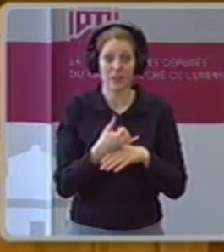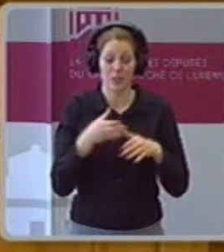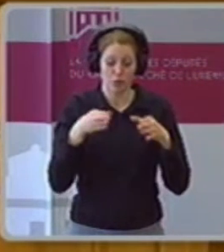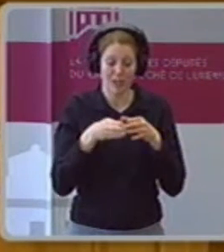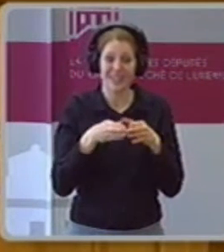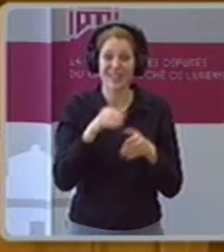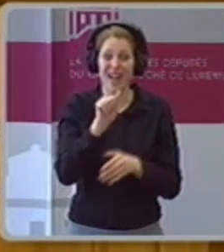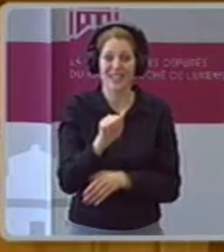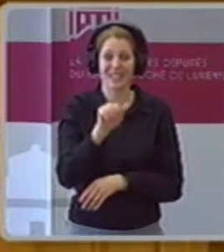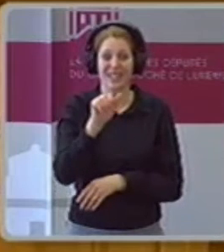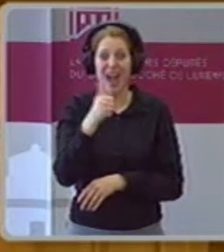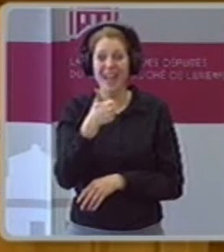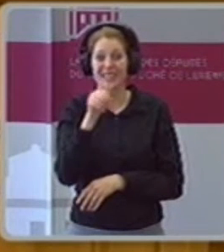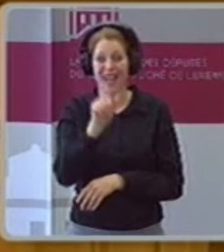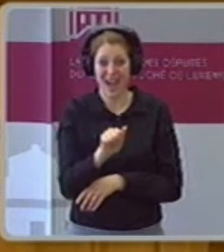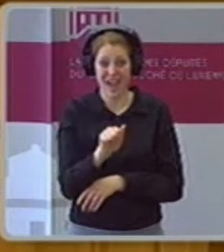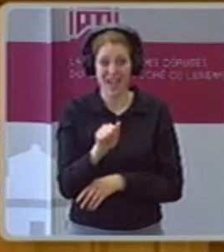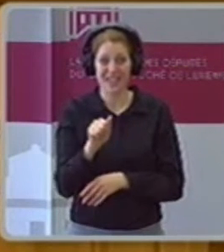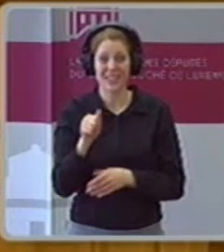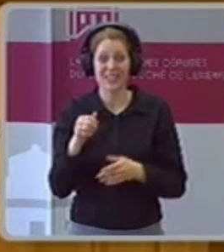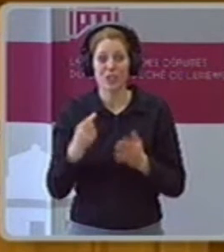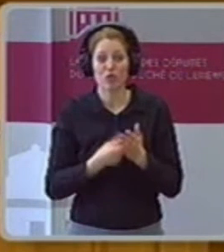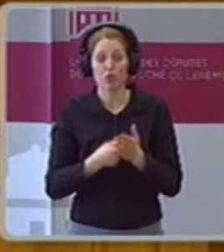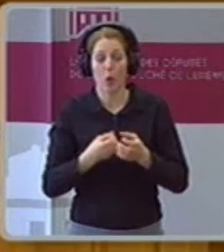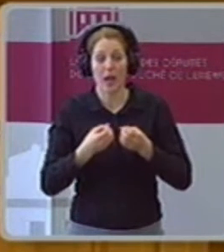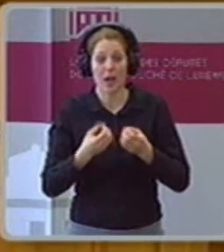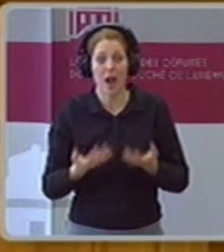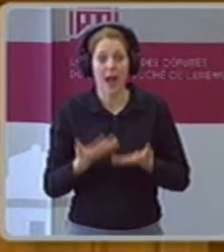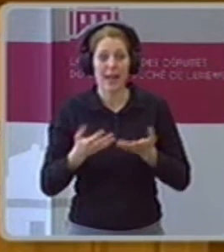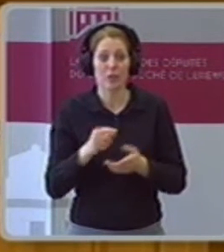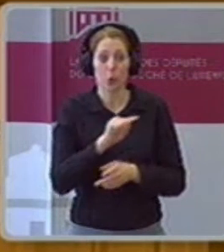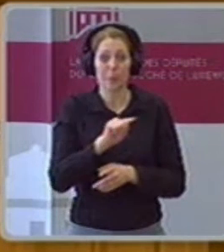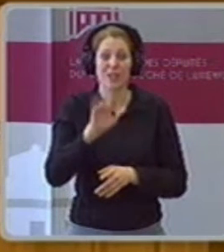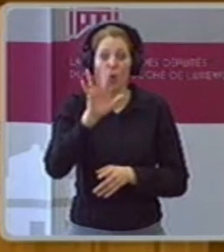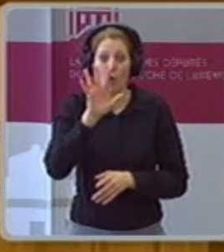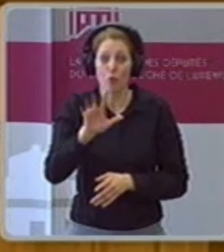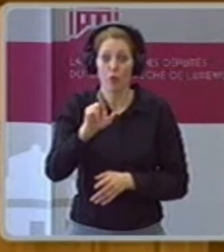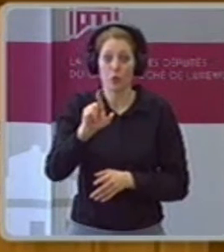Euro, dem Mound, nicht so, dem Mound, die Steuereerlichtungen gemäht.